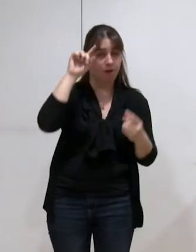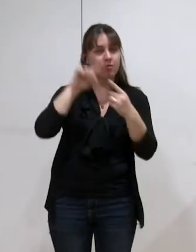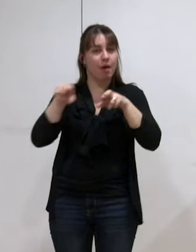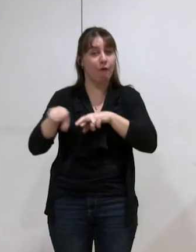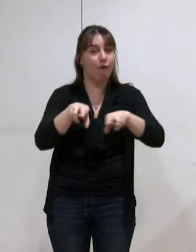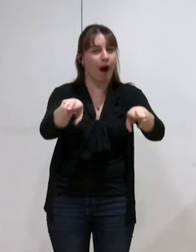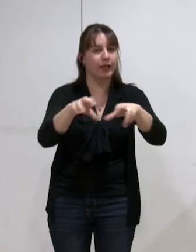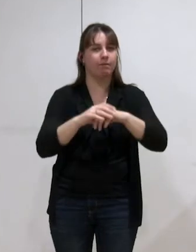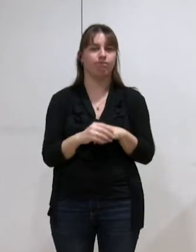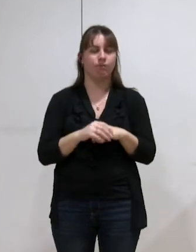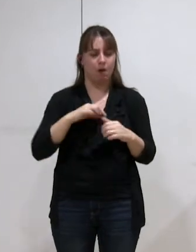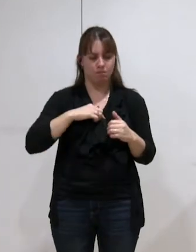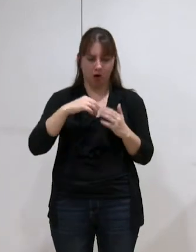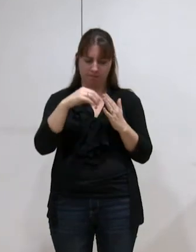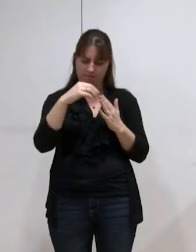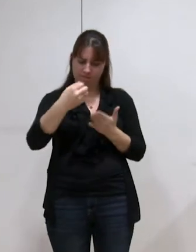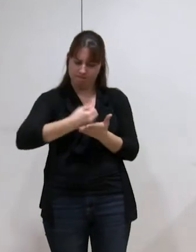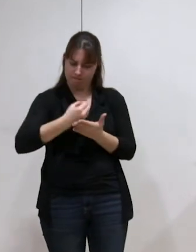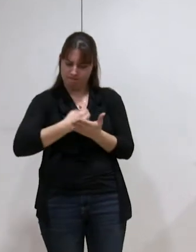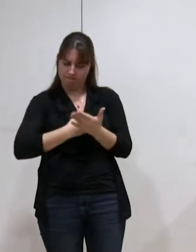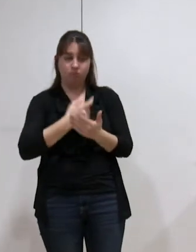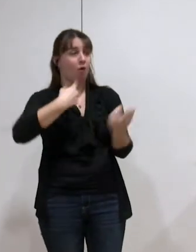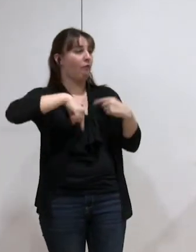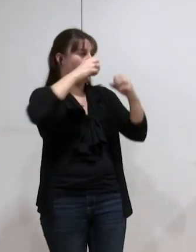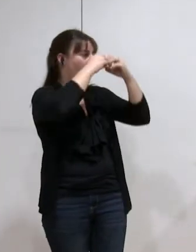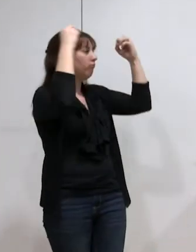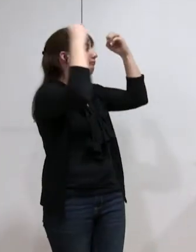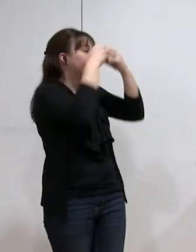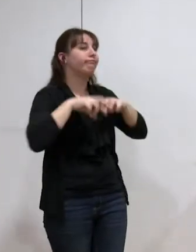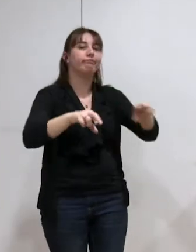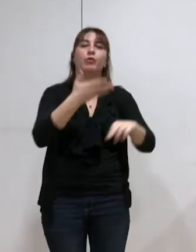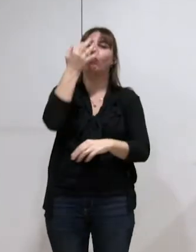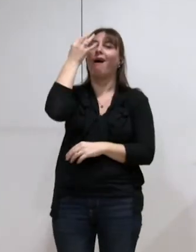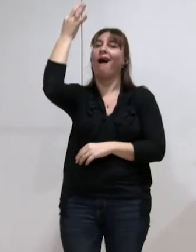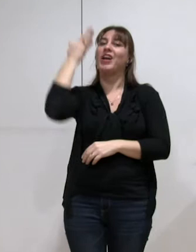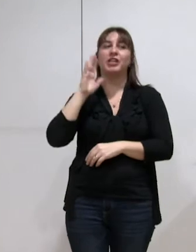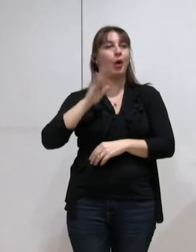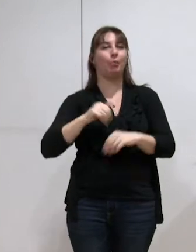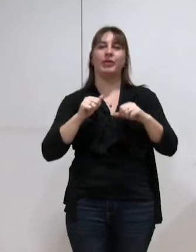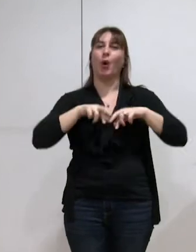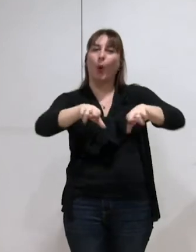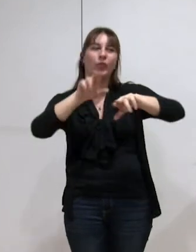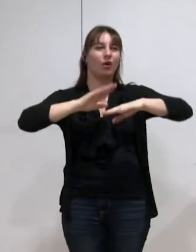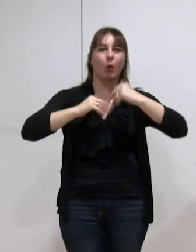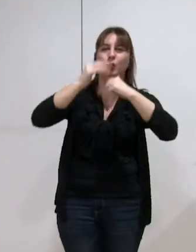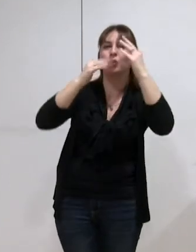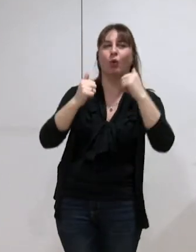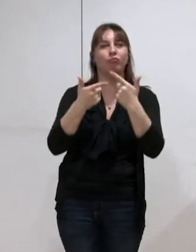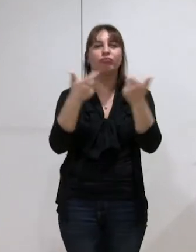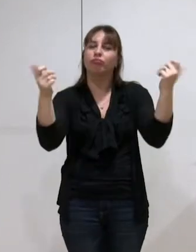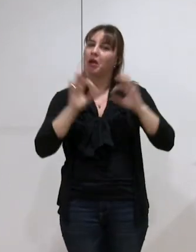bien noté, et vous avez bien noté, je ne suis pas un spécialiste de la voirie, je ne pas ingénieur de travaux publics ni ponts et chaussés, mais j'ai quand même